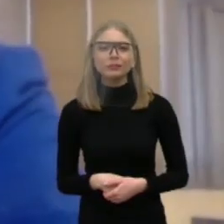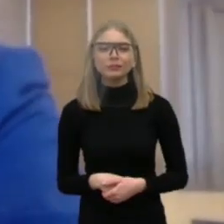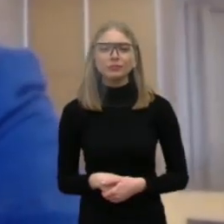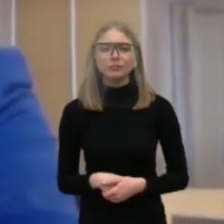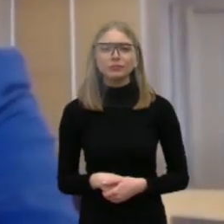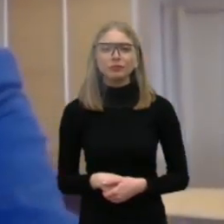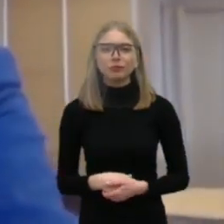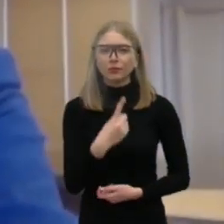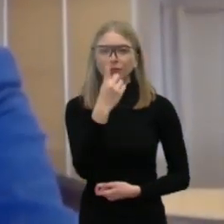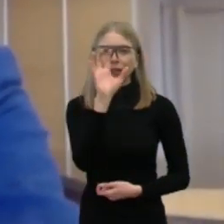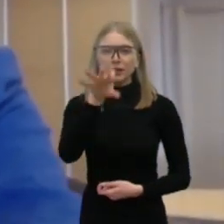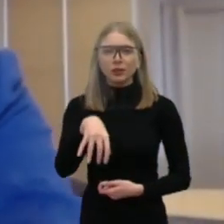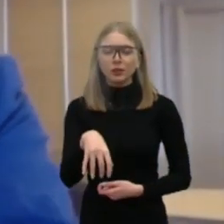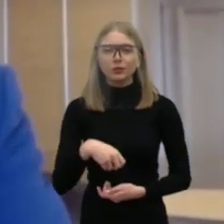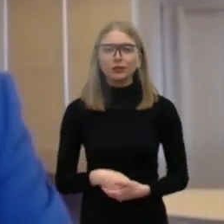Vieną sekundėlę.